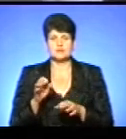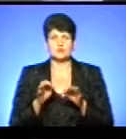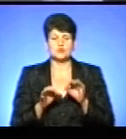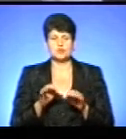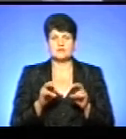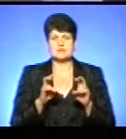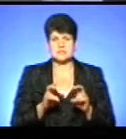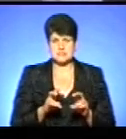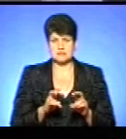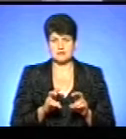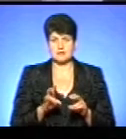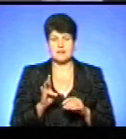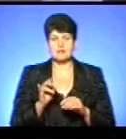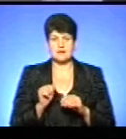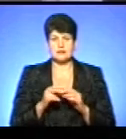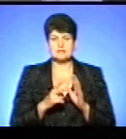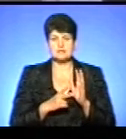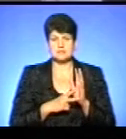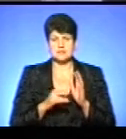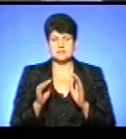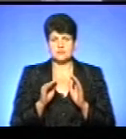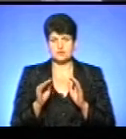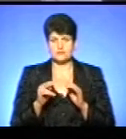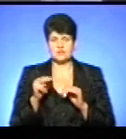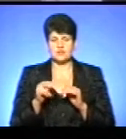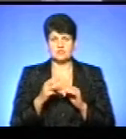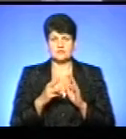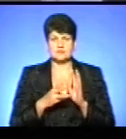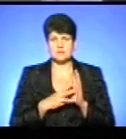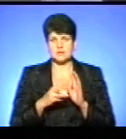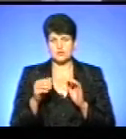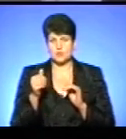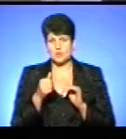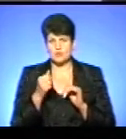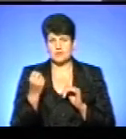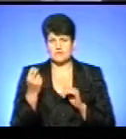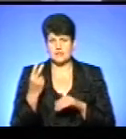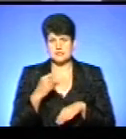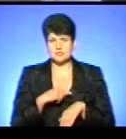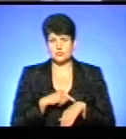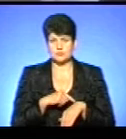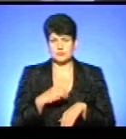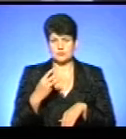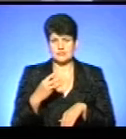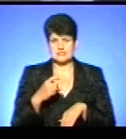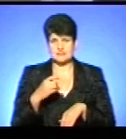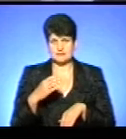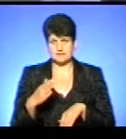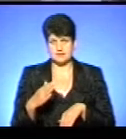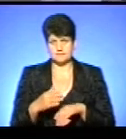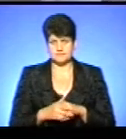засідання на 17 жовтня 2018 року на 12 годину 30 хвилин.